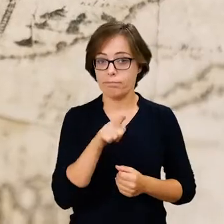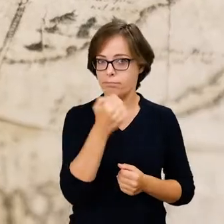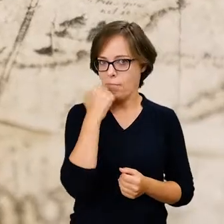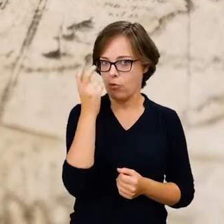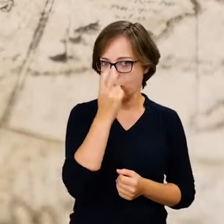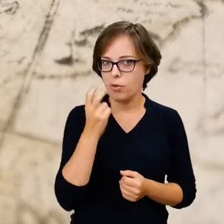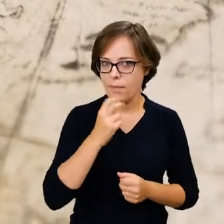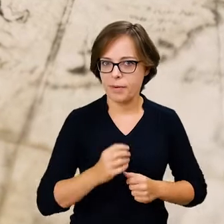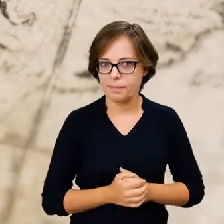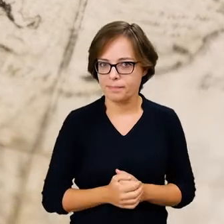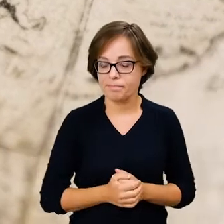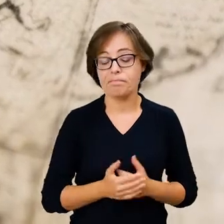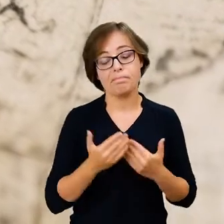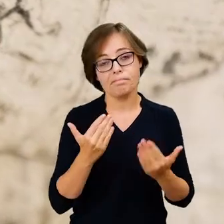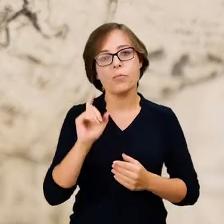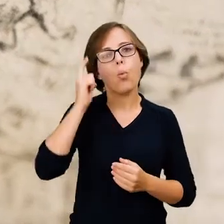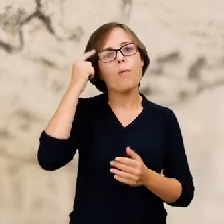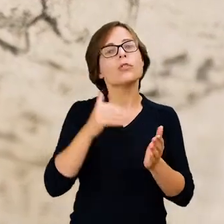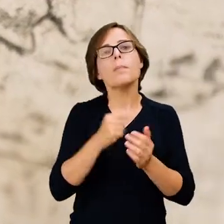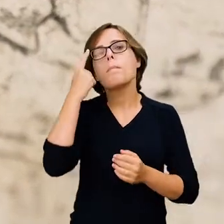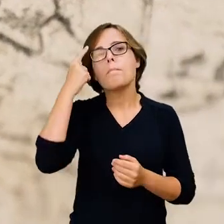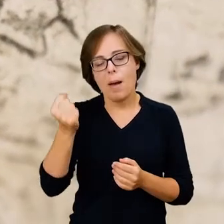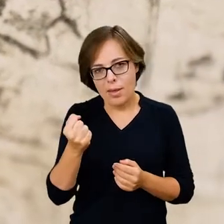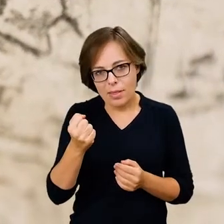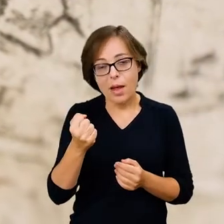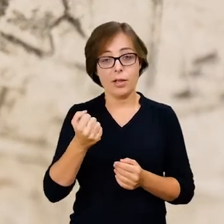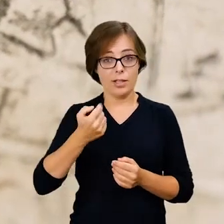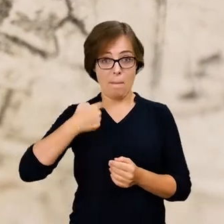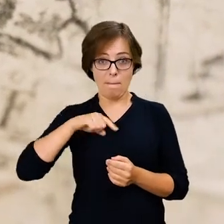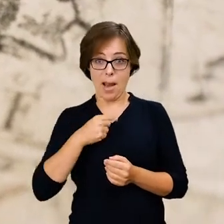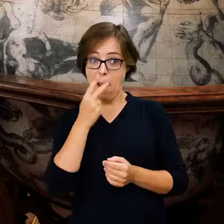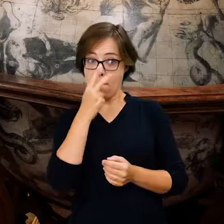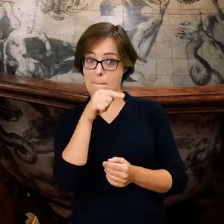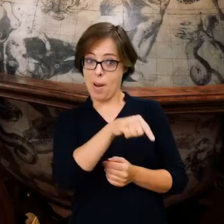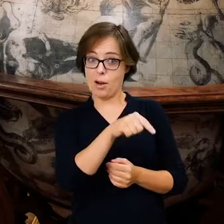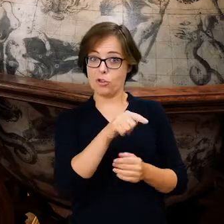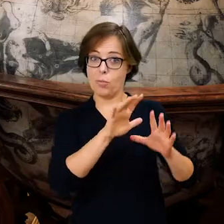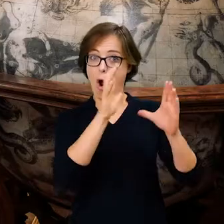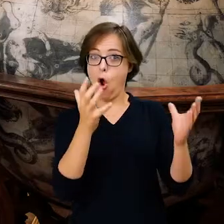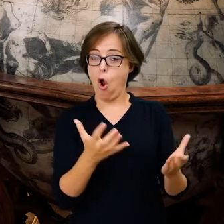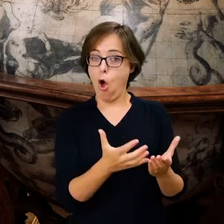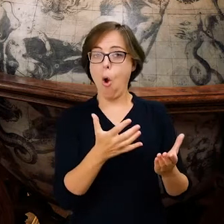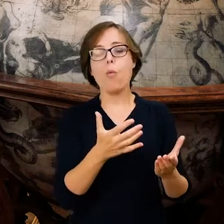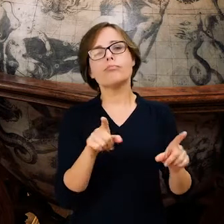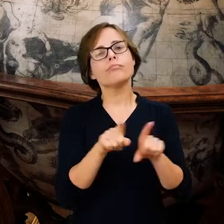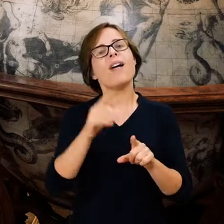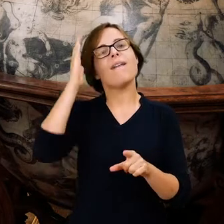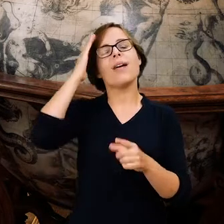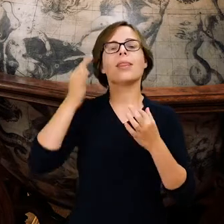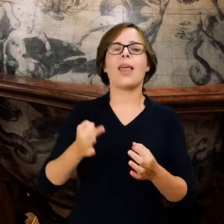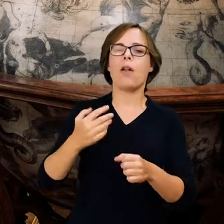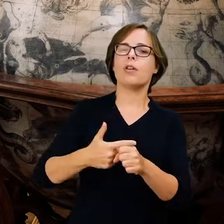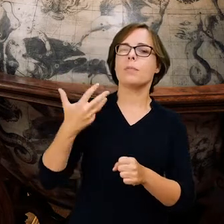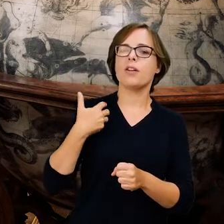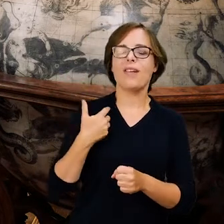bardzo ciekawy. Należy przede wszystkim pamiętać o tym, że my musimy patrzeć na ten globus nie z perspektywy wiedzy XXI